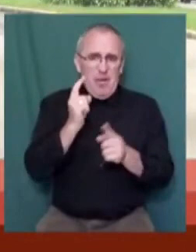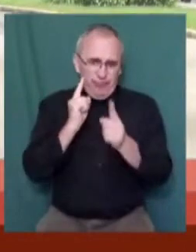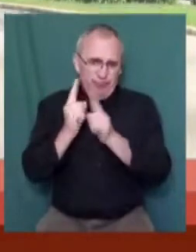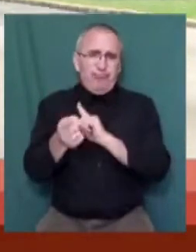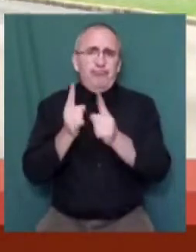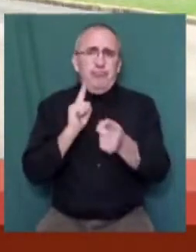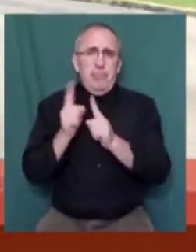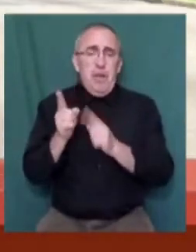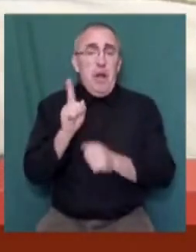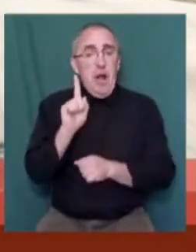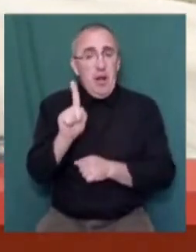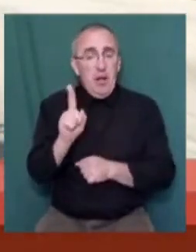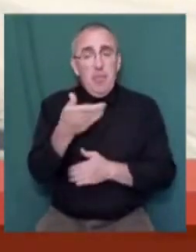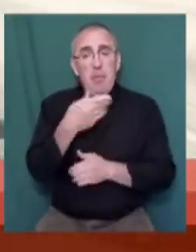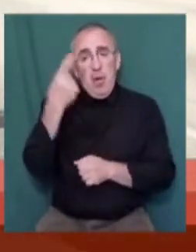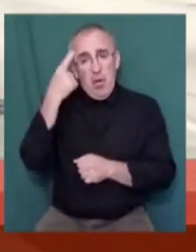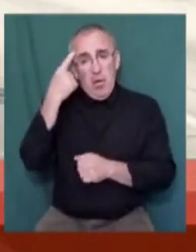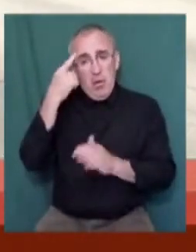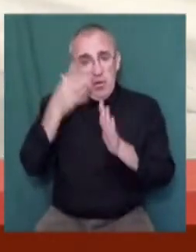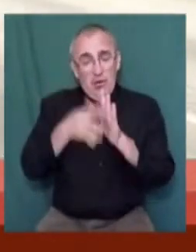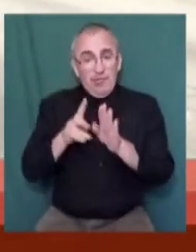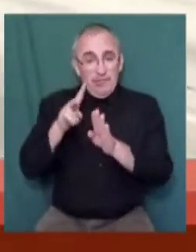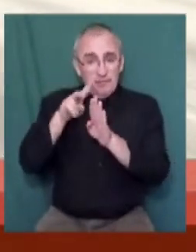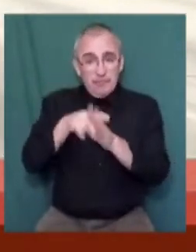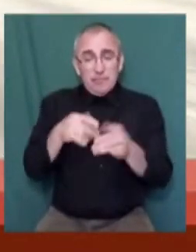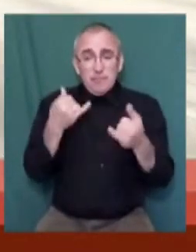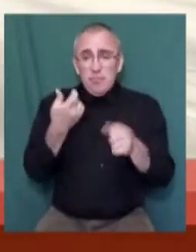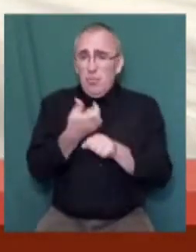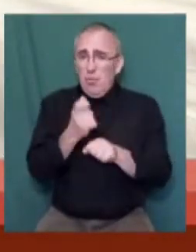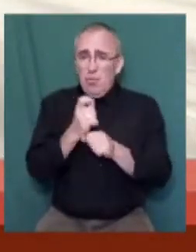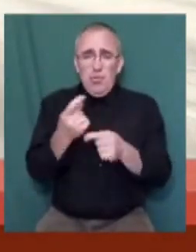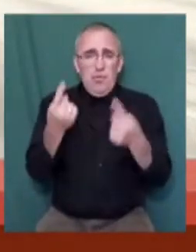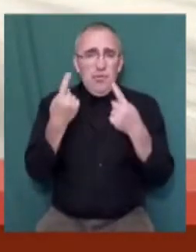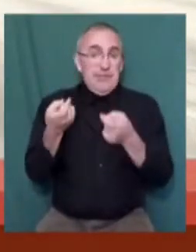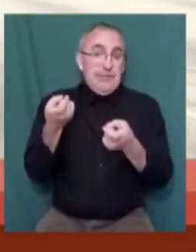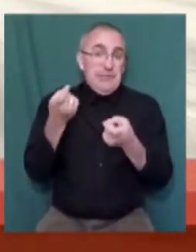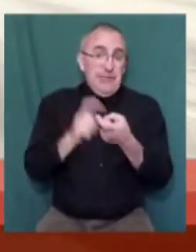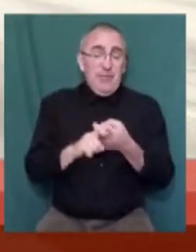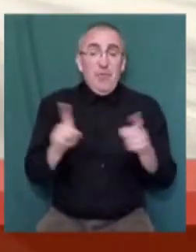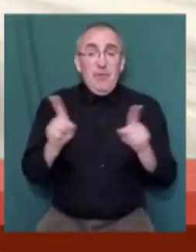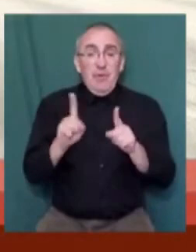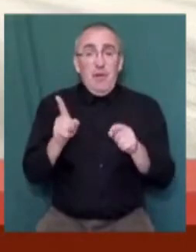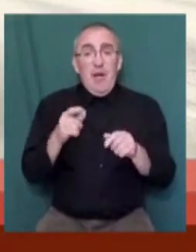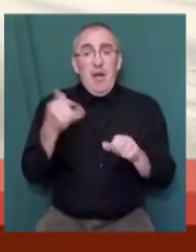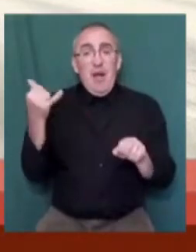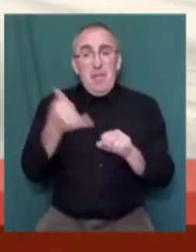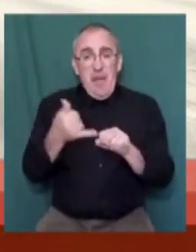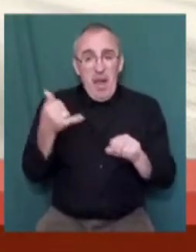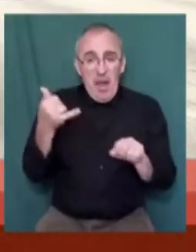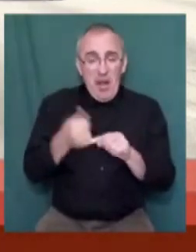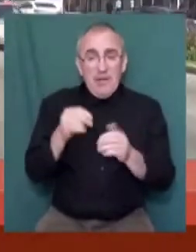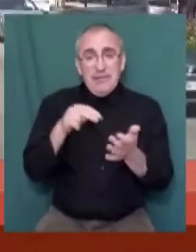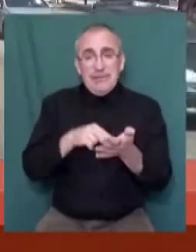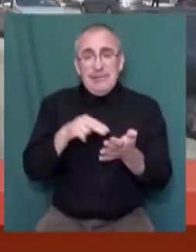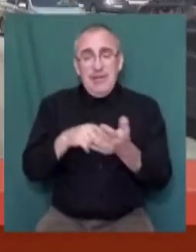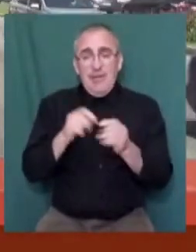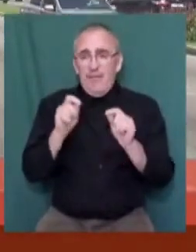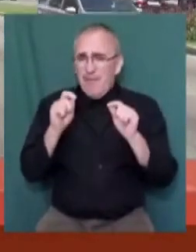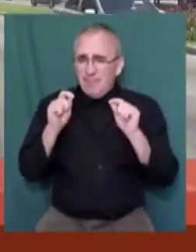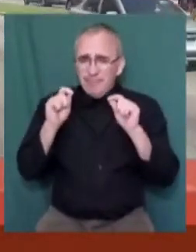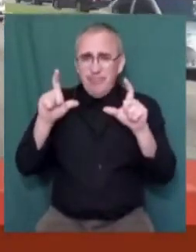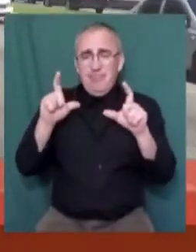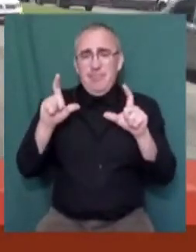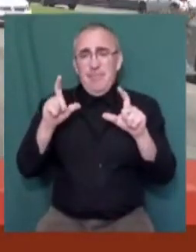Але ми розуміємо, що навантаження зараз дуже велике, в зв'язку з тим, що і паливо, ціна на паливо дуже висока, і,